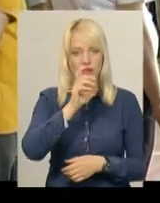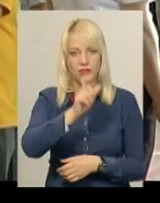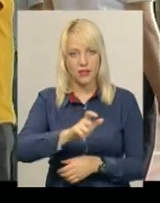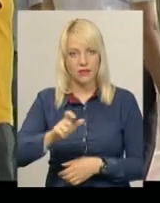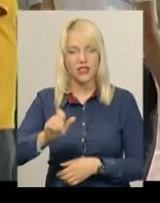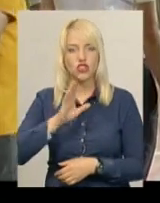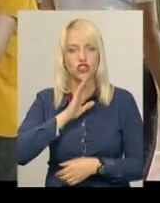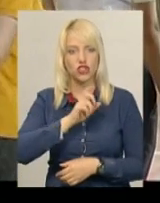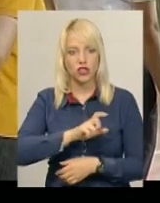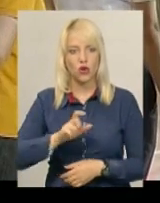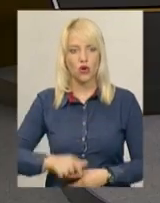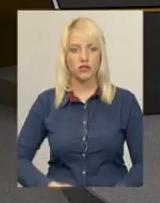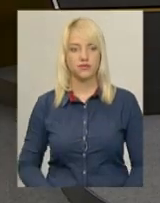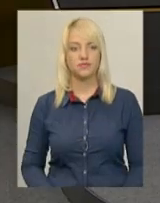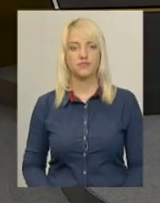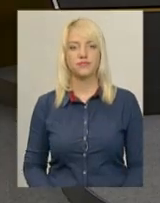Поділля, Центр.